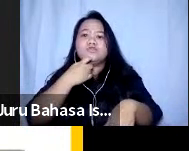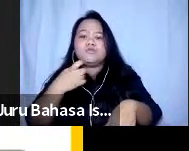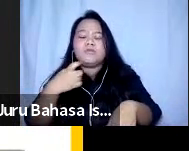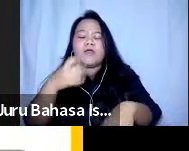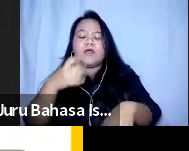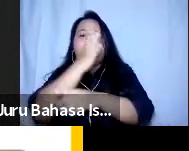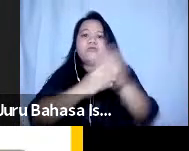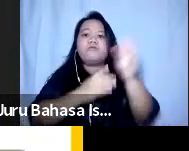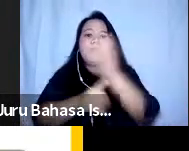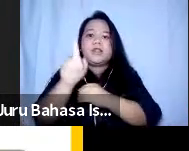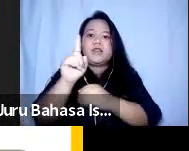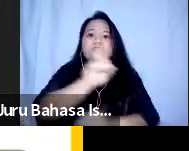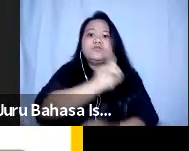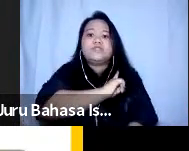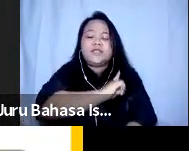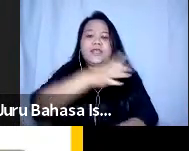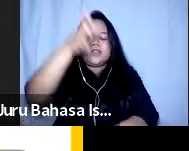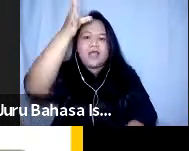yang tahu